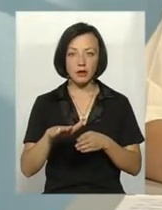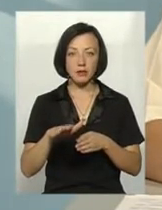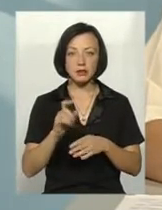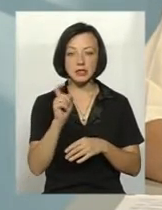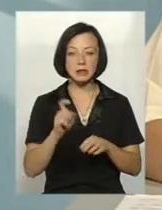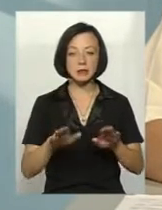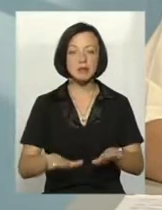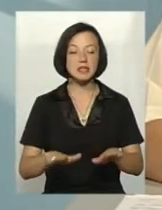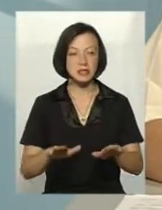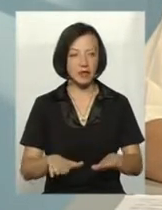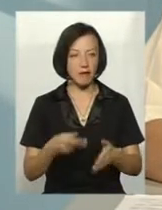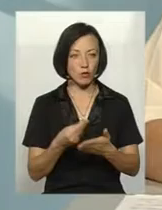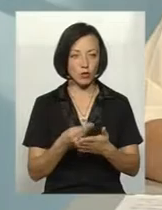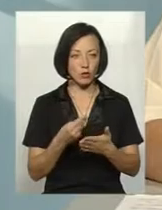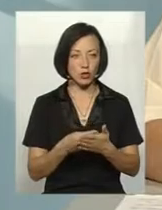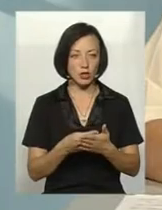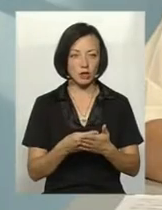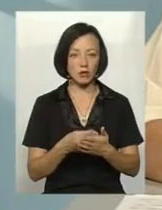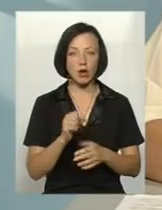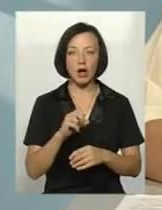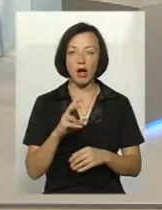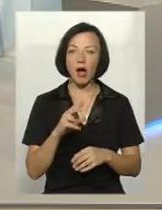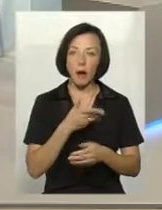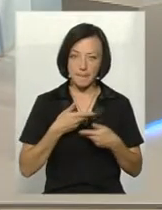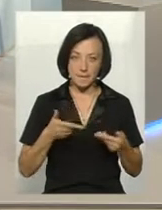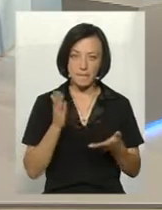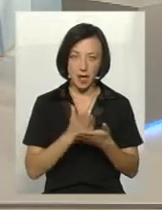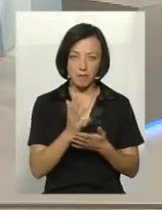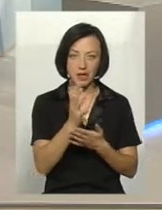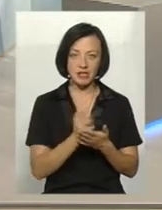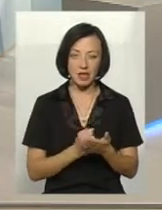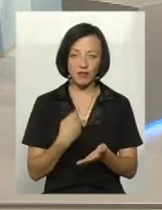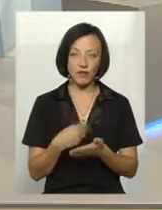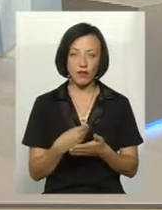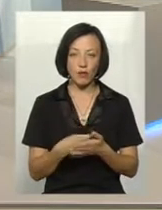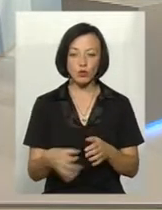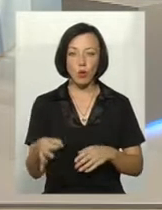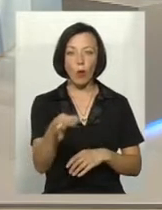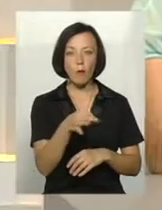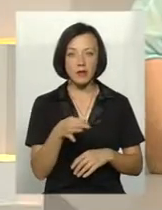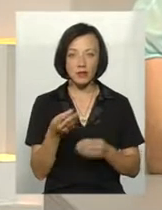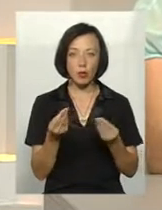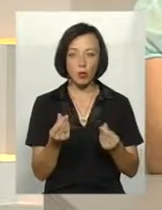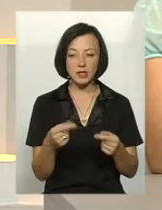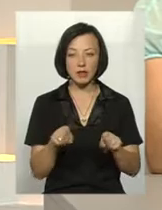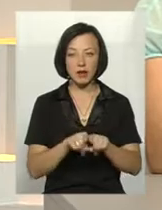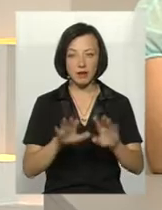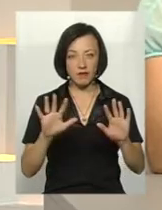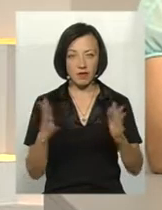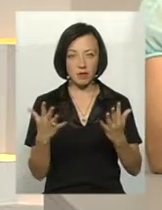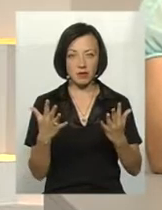місцевого бюджету. А чи маємо ми в резервному фонді обласного бюджету кошти на такі